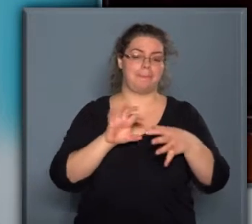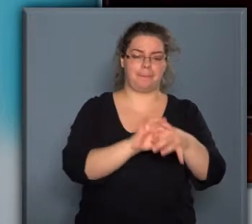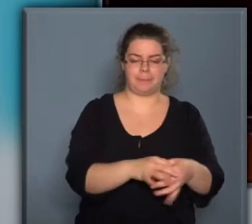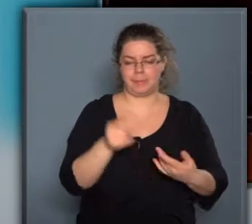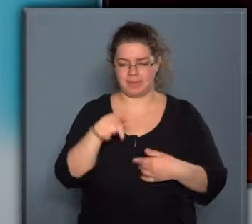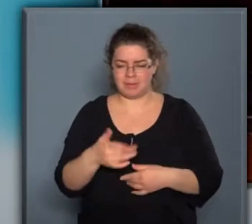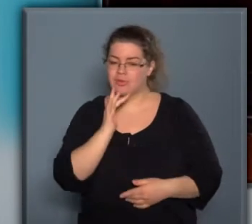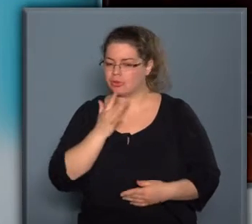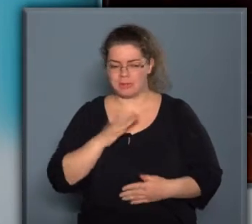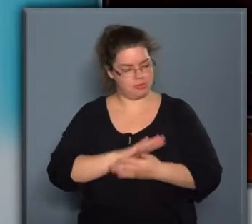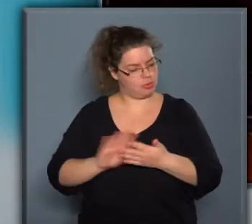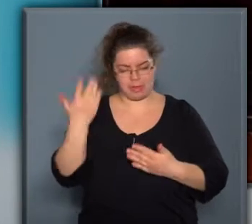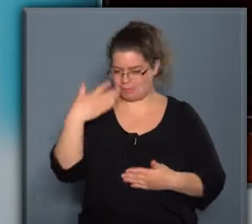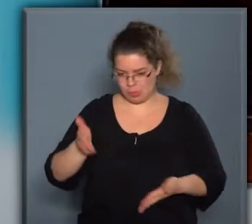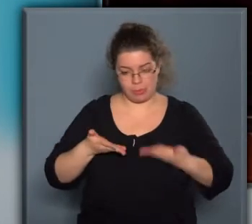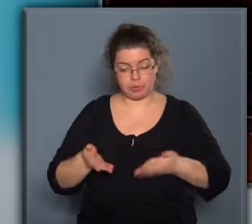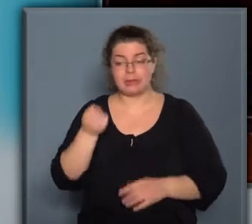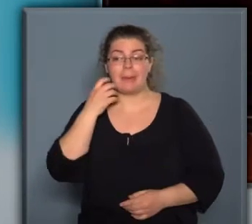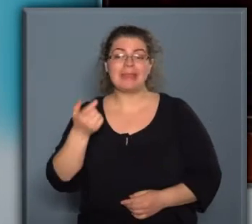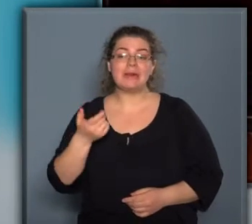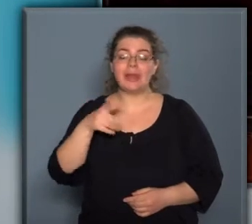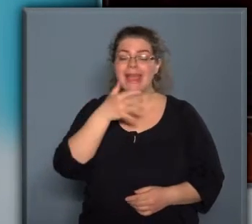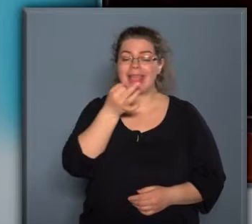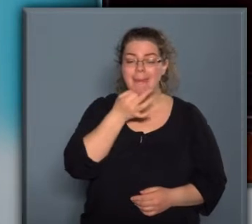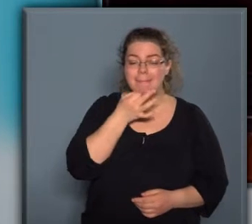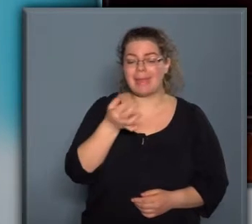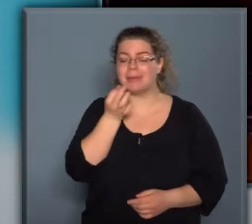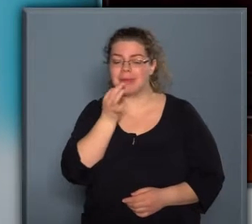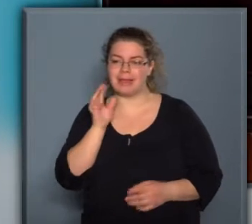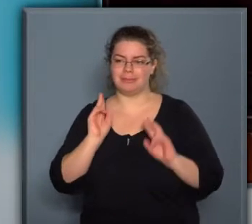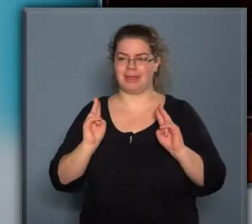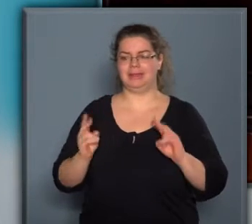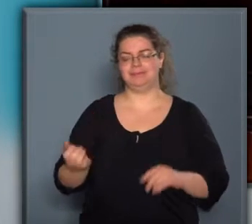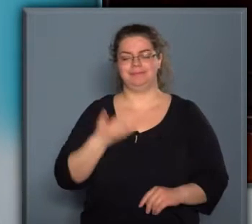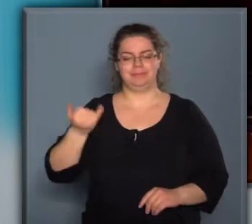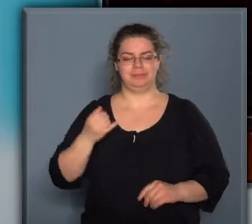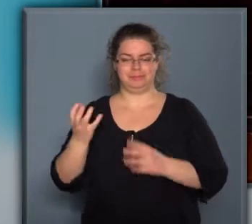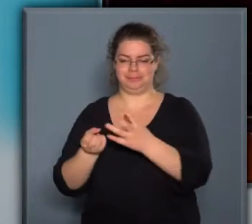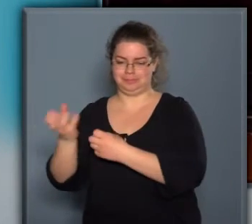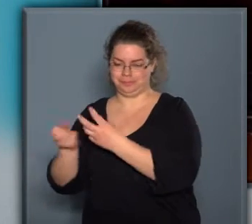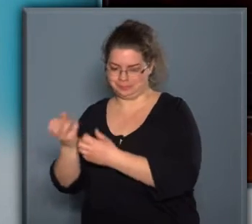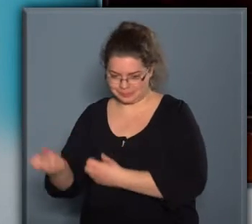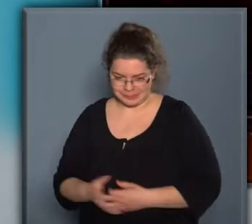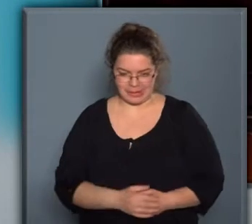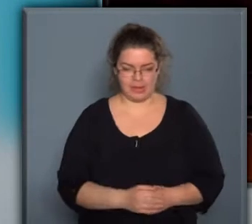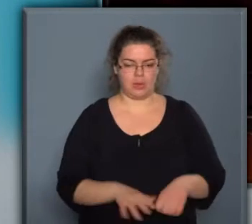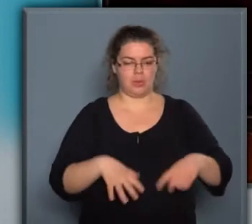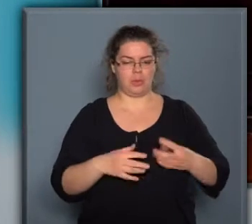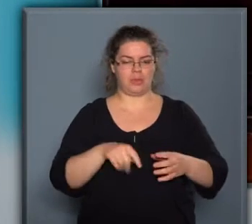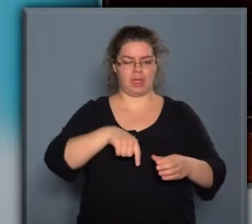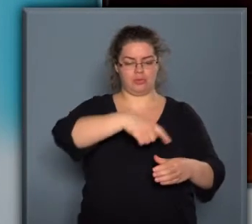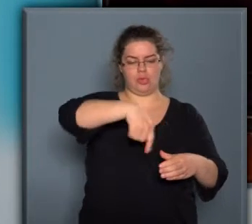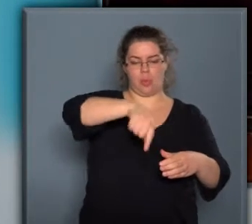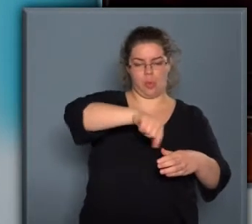folyamatba, a süteményt soha nem tudtam sütni, de amikor az eper és a málna megérett, akkor mindig leszedtem egy jó adagot, beraktam a